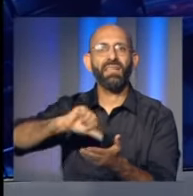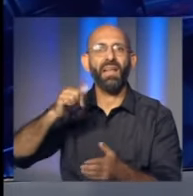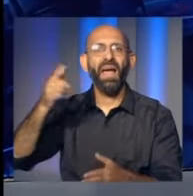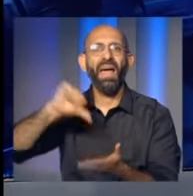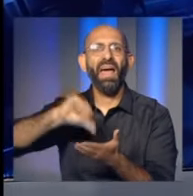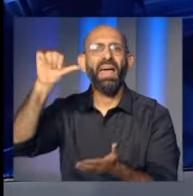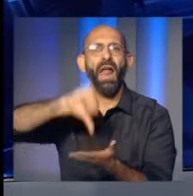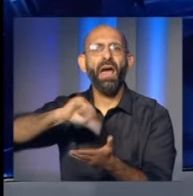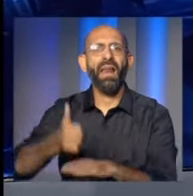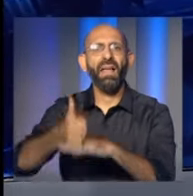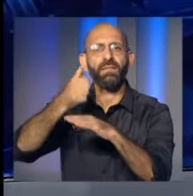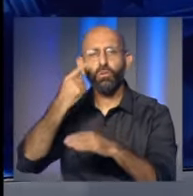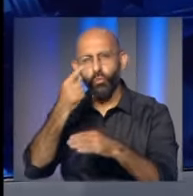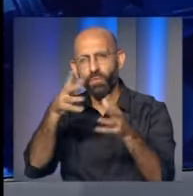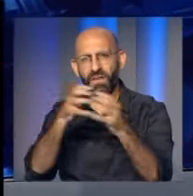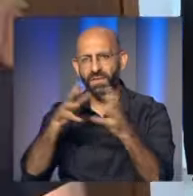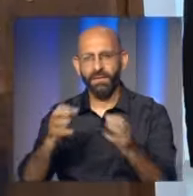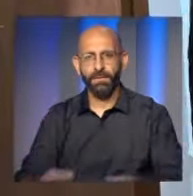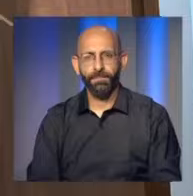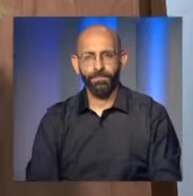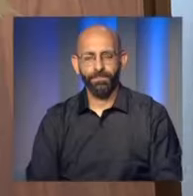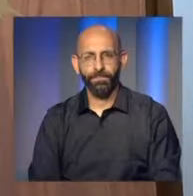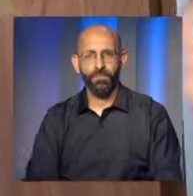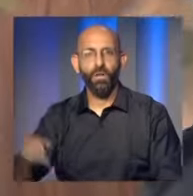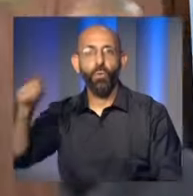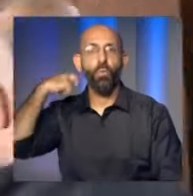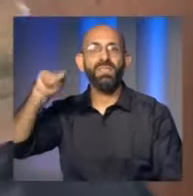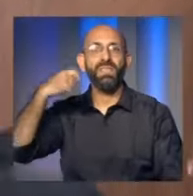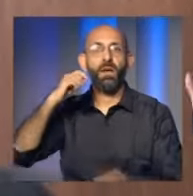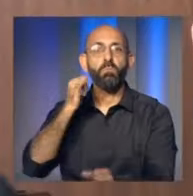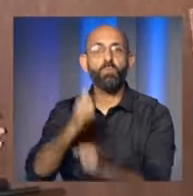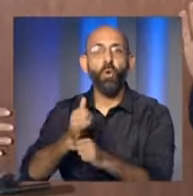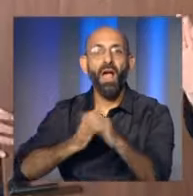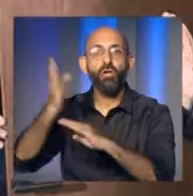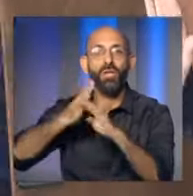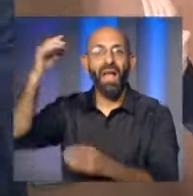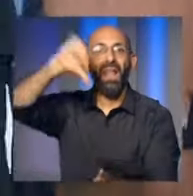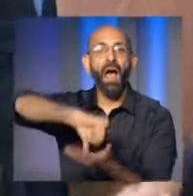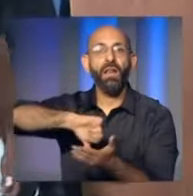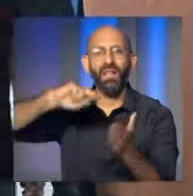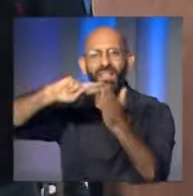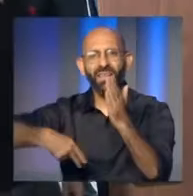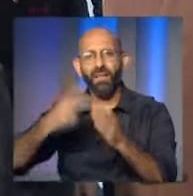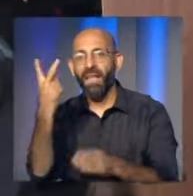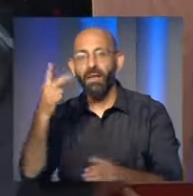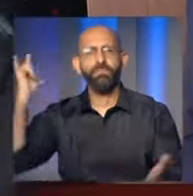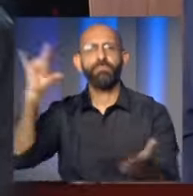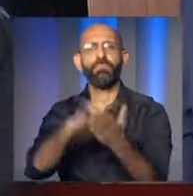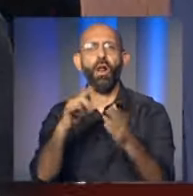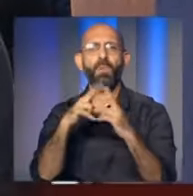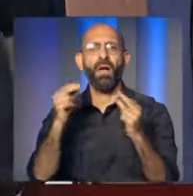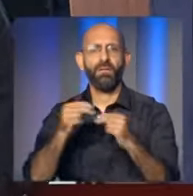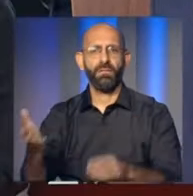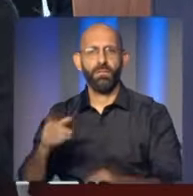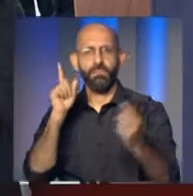للاستقرار والأمن في لبنان استهل وزير الخارجية الإيرانية بالإنابة علي باقر كني